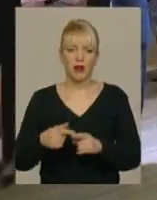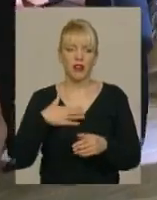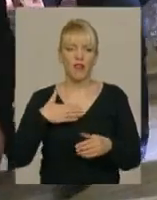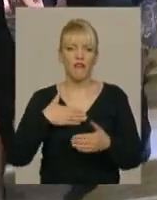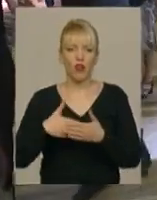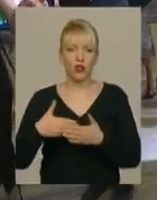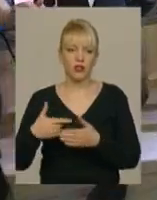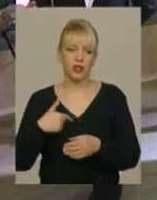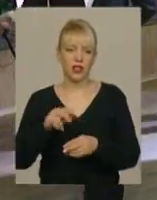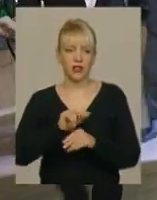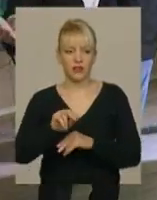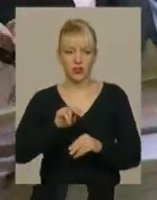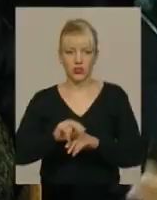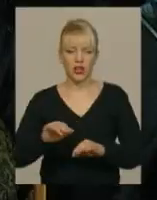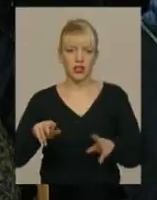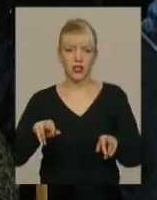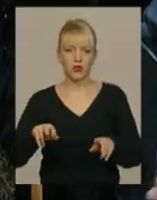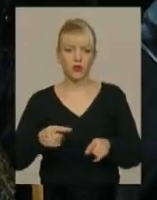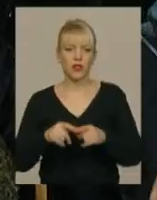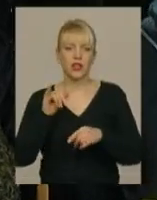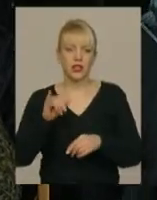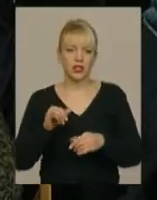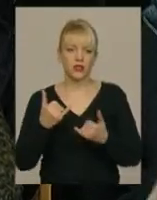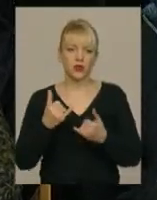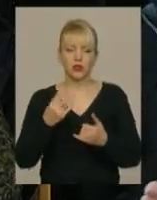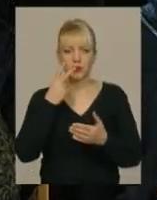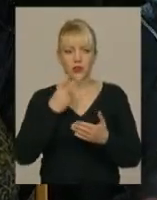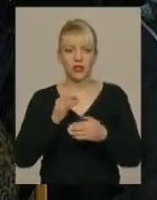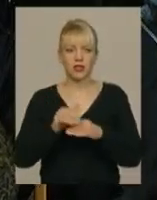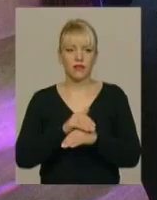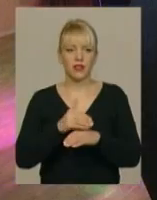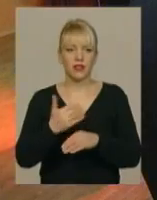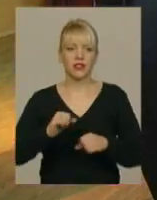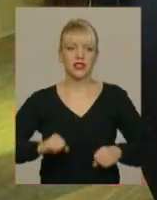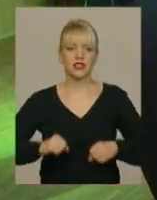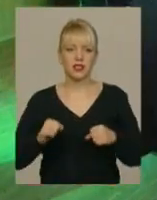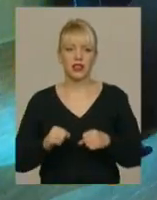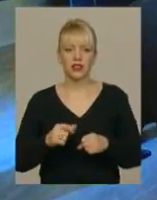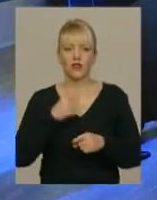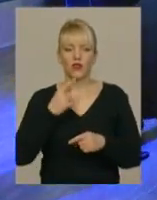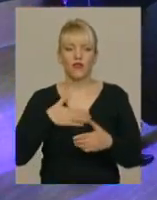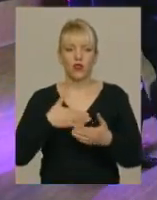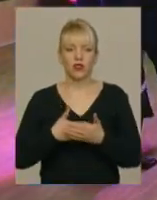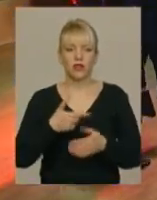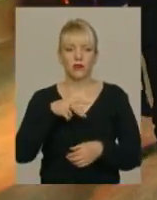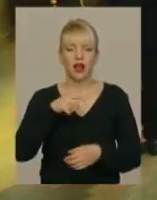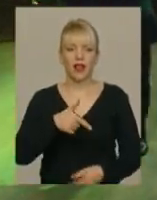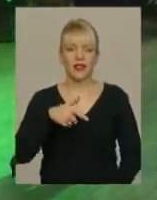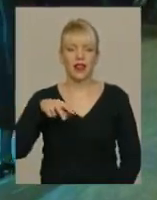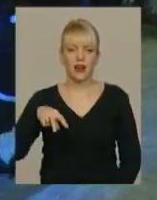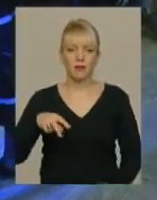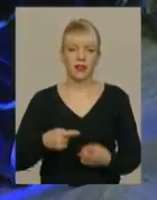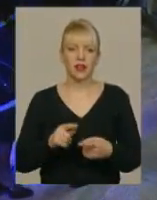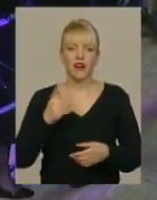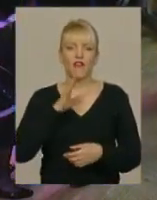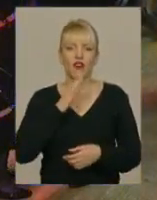опановували з хореографом танцювальні па. І сьогодні вони сподівалися на схвалення їхніх старань, розповіла волонтерка Галина Гільберт. Вона, як